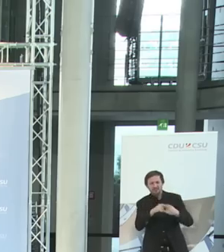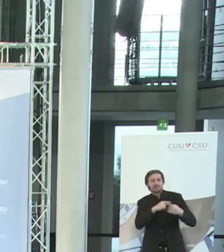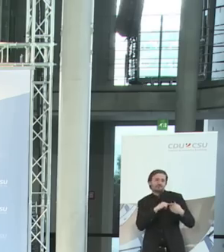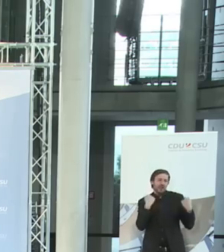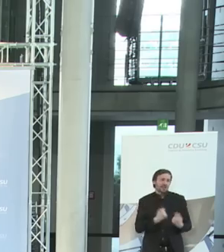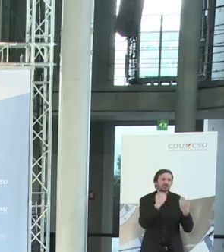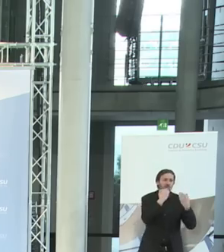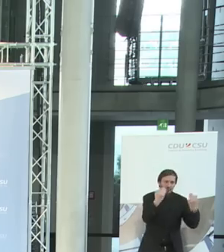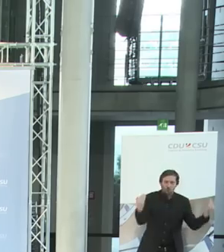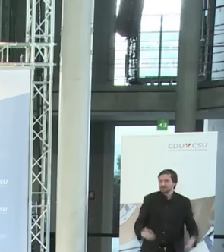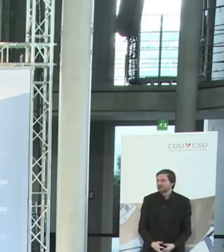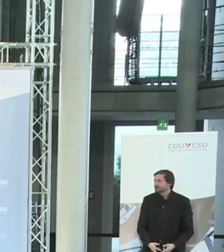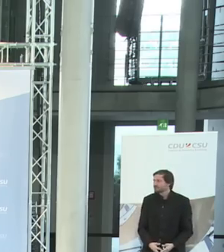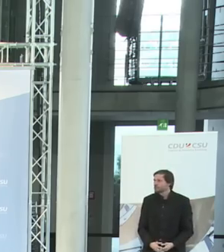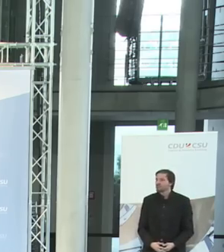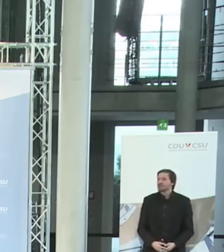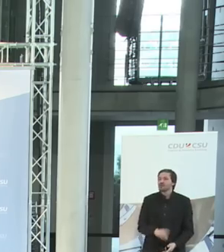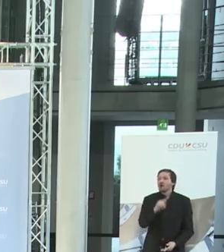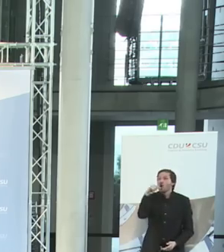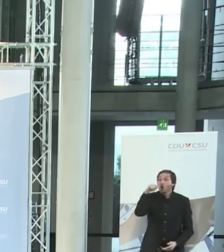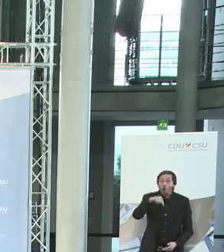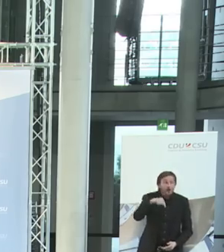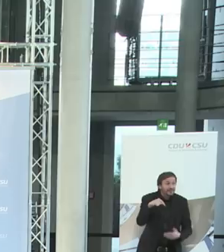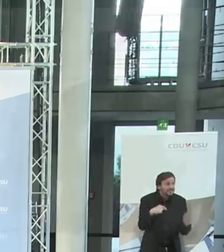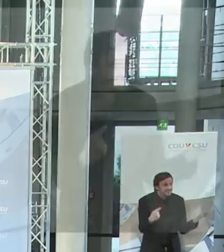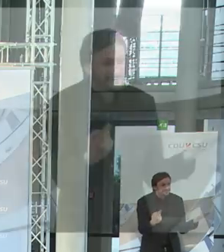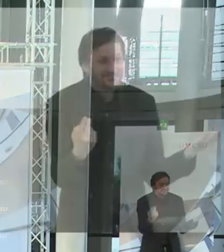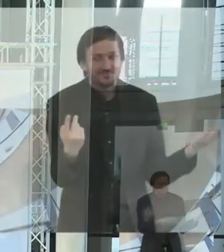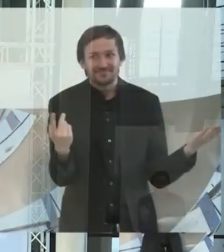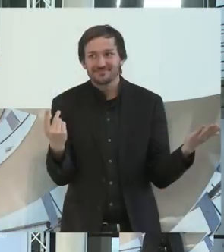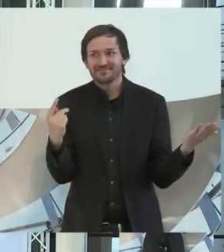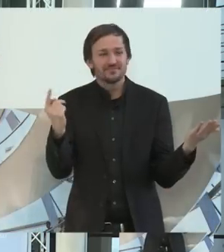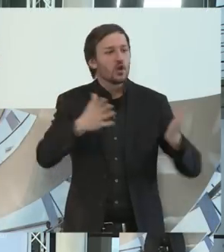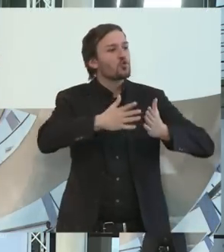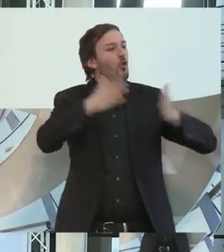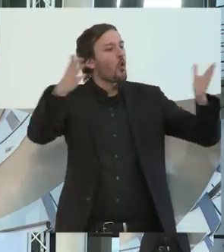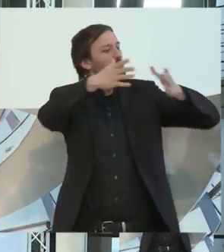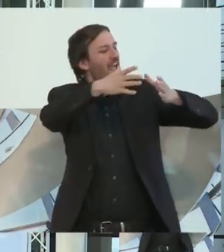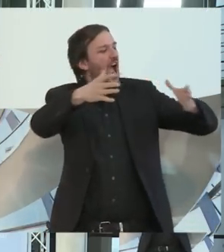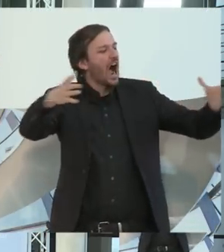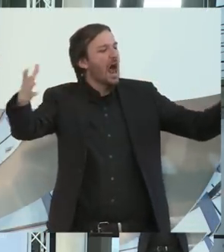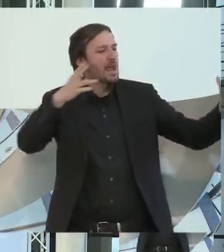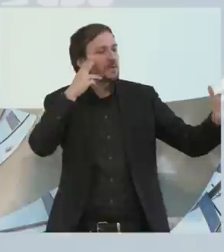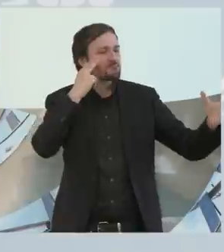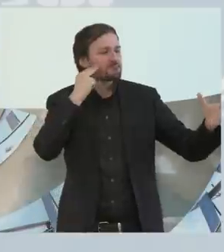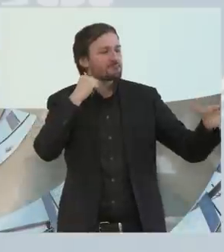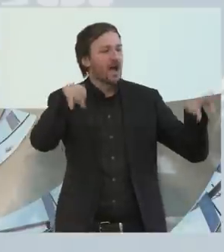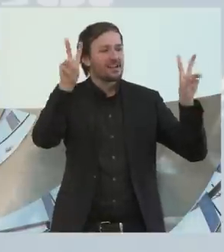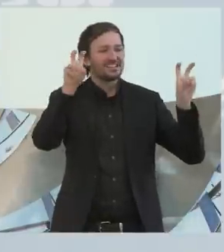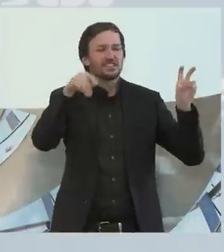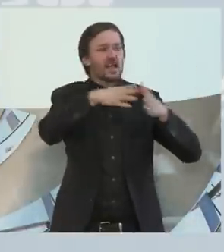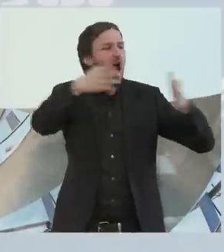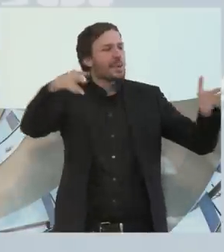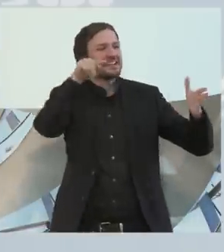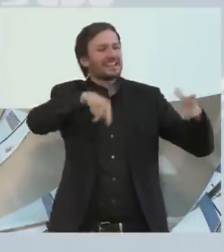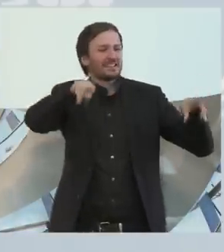Wir sind heute, wie wir so schön sagen, in der großen Halle des Volkes untergebracht, weil